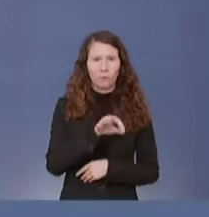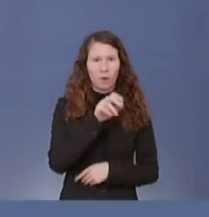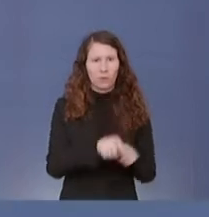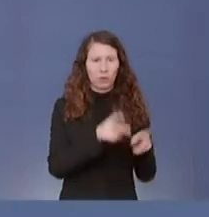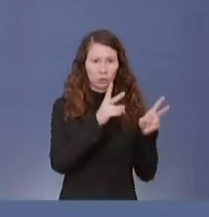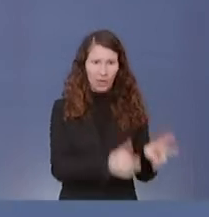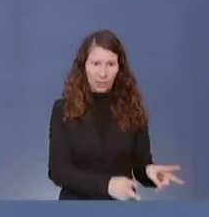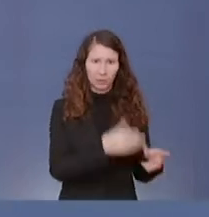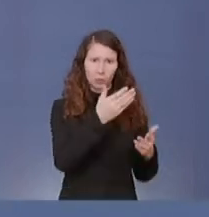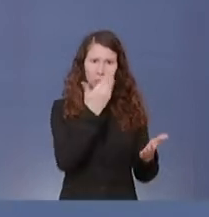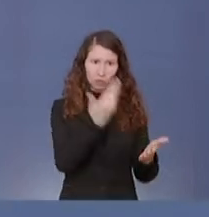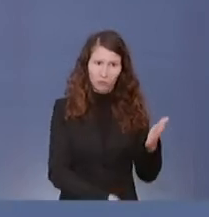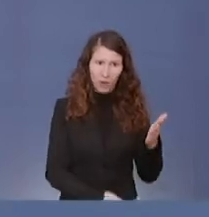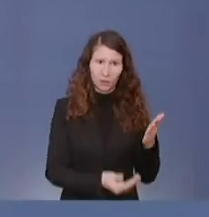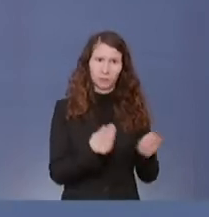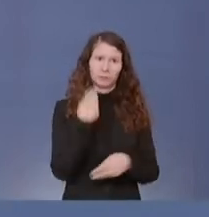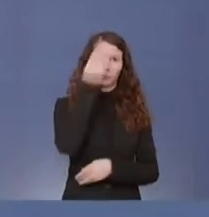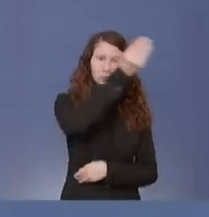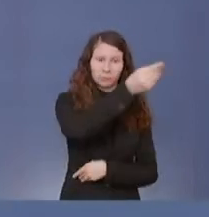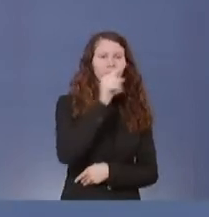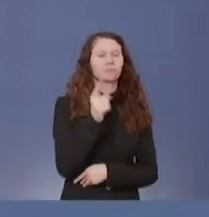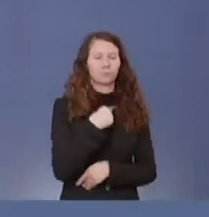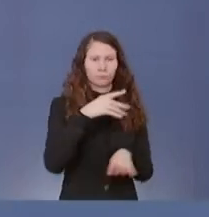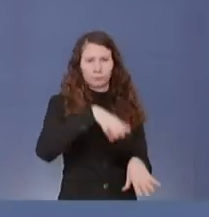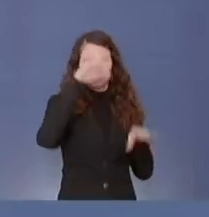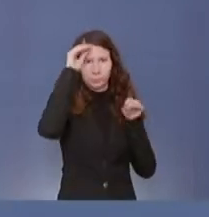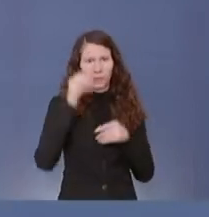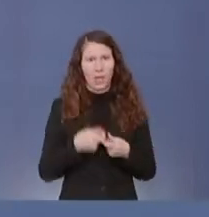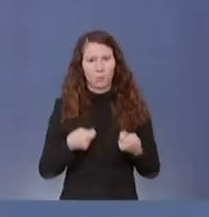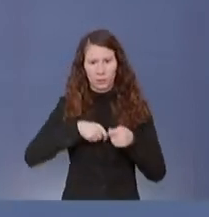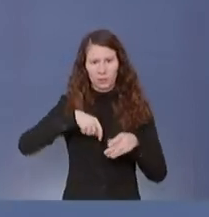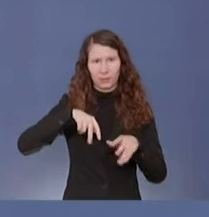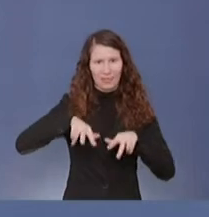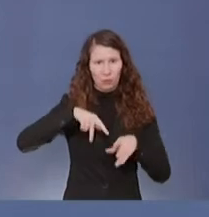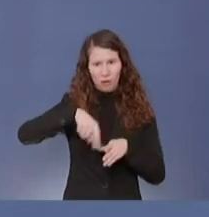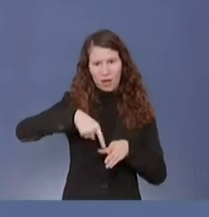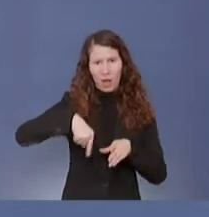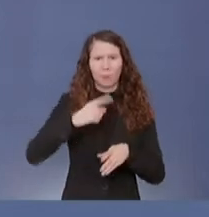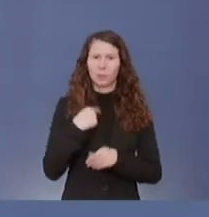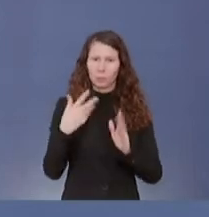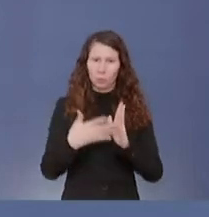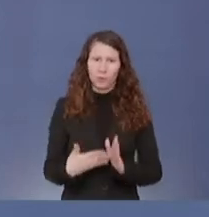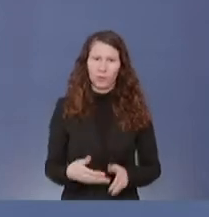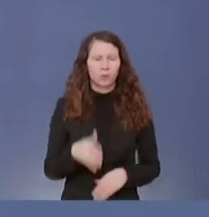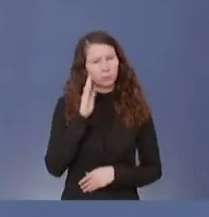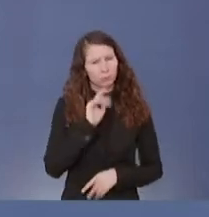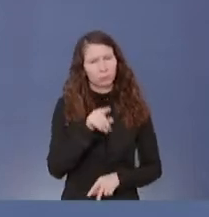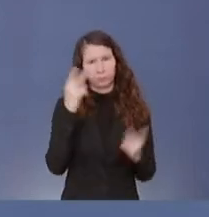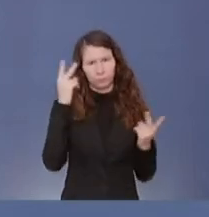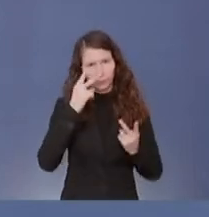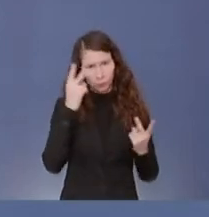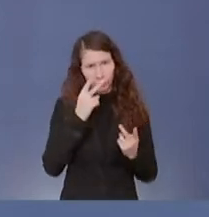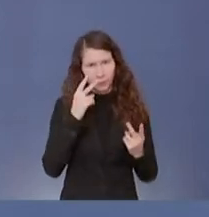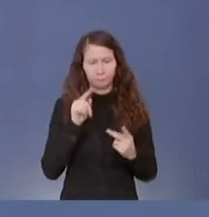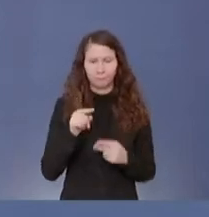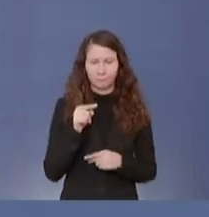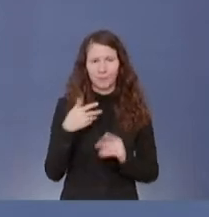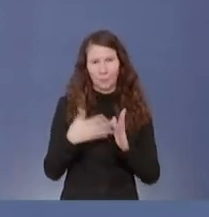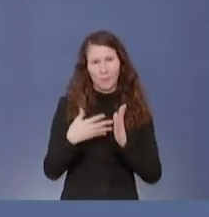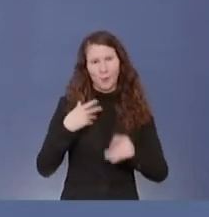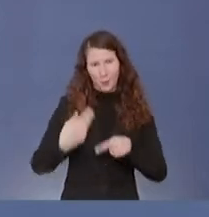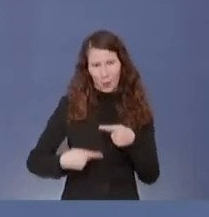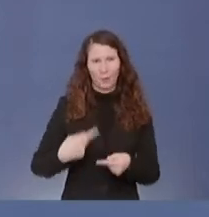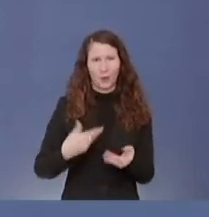Derzeit wird diese Beschwerde innerhalb der Bundesregierung geprüft. Und ich bitte um Verständnis, dass ich mich angesichts dieser laufenden Prüfung